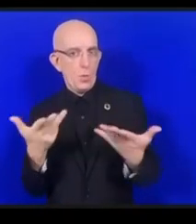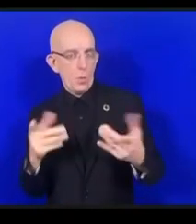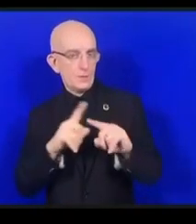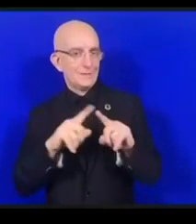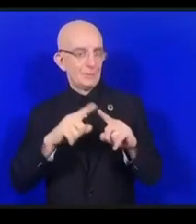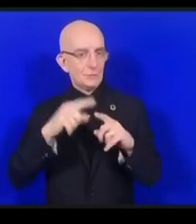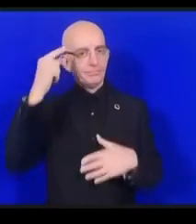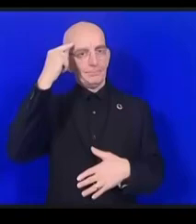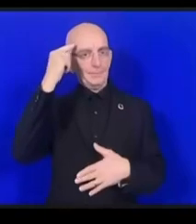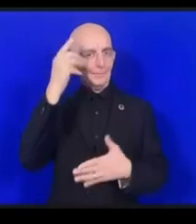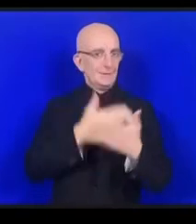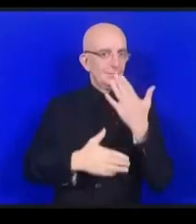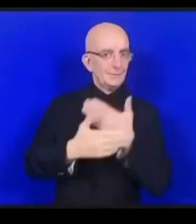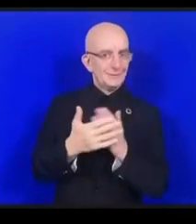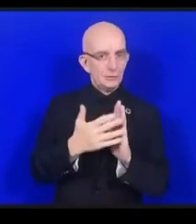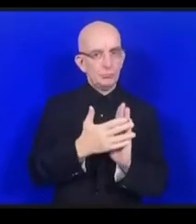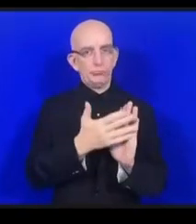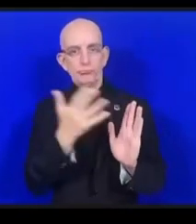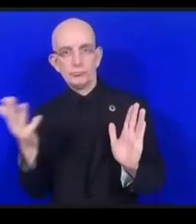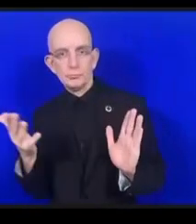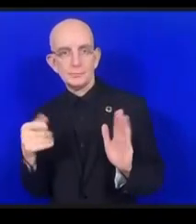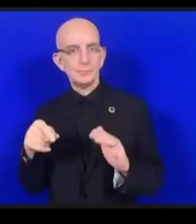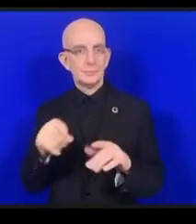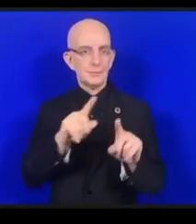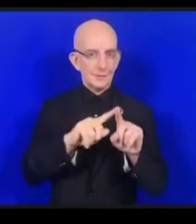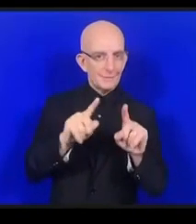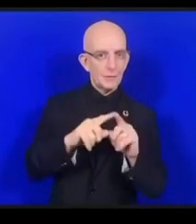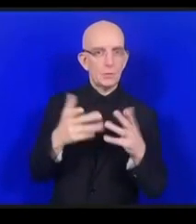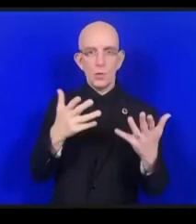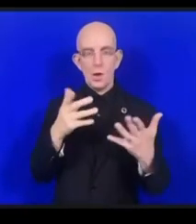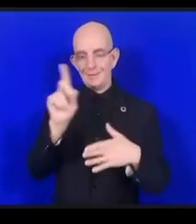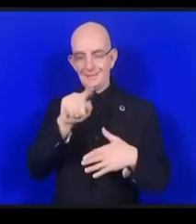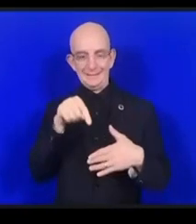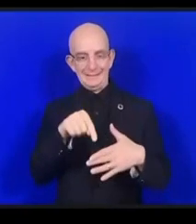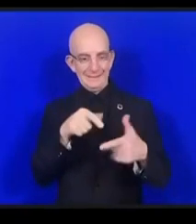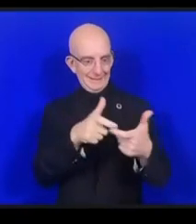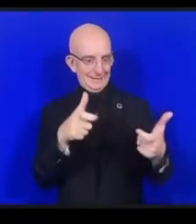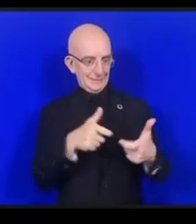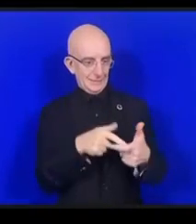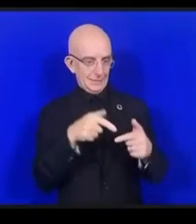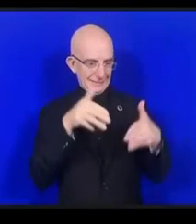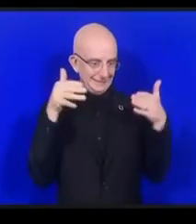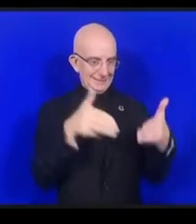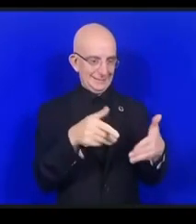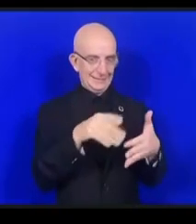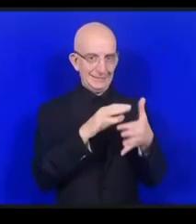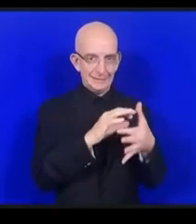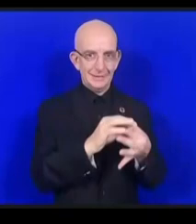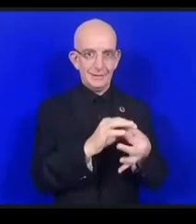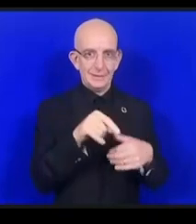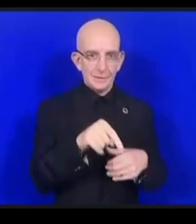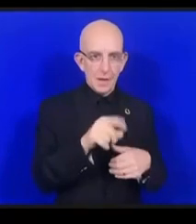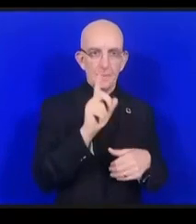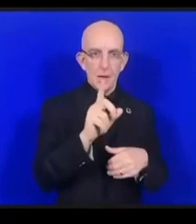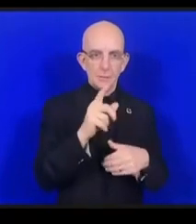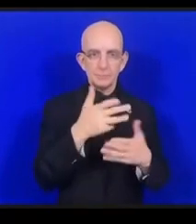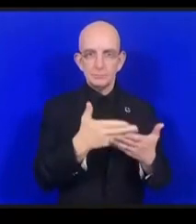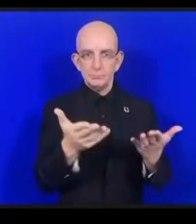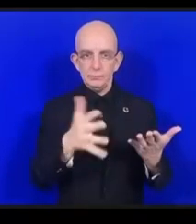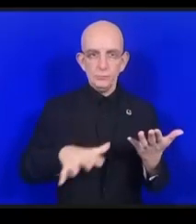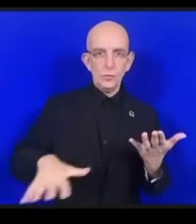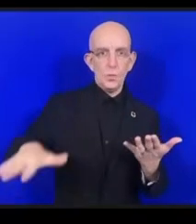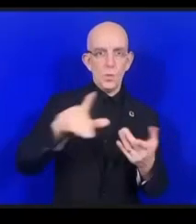les bureaux d'accessibilité sont experts en la matière pour vous expliquer non pas quelle est la ressource à vous donner mais aussi l'appareil